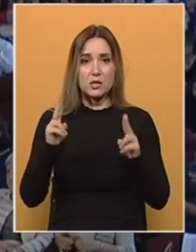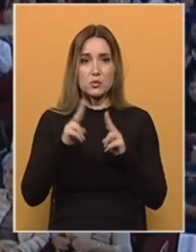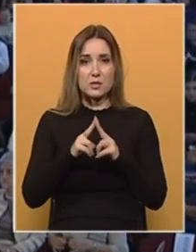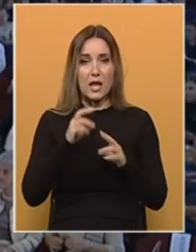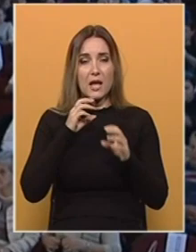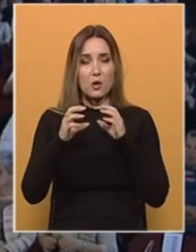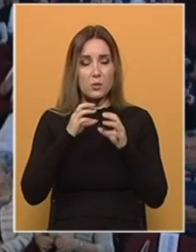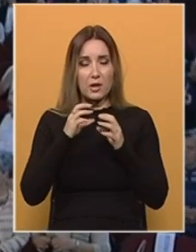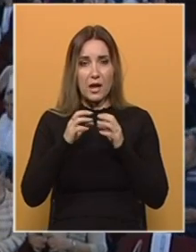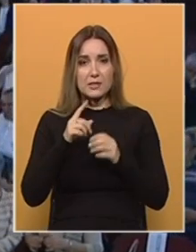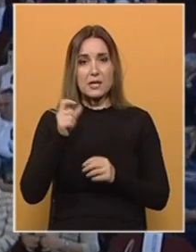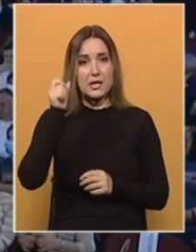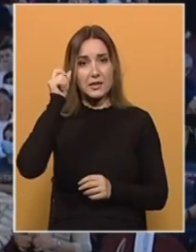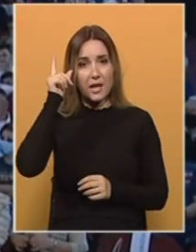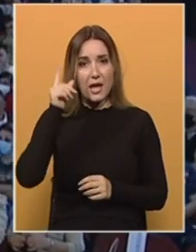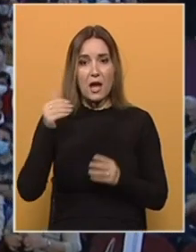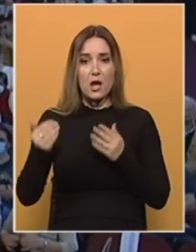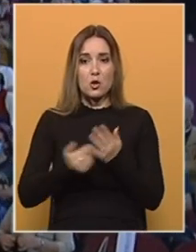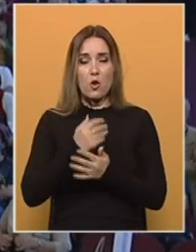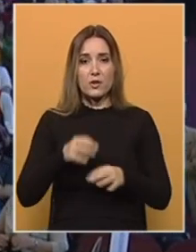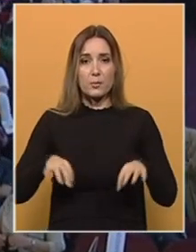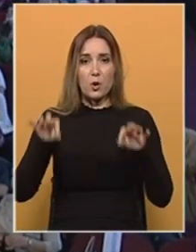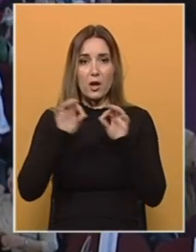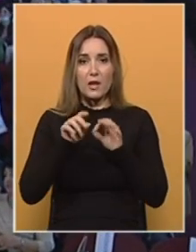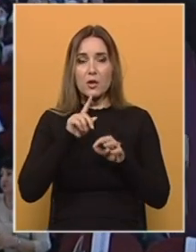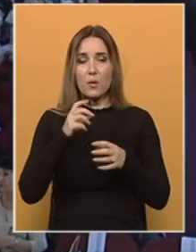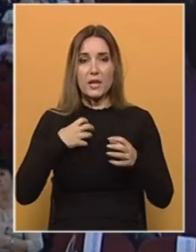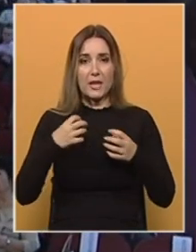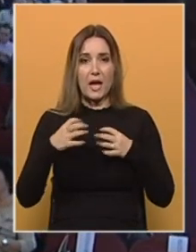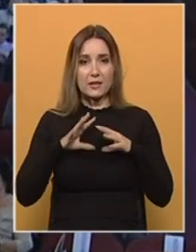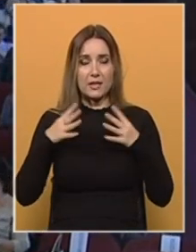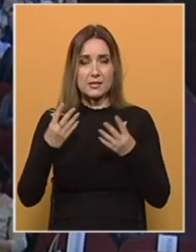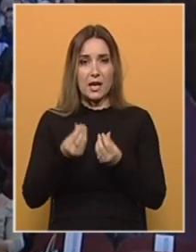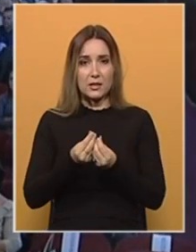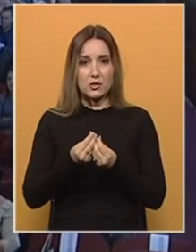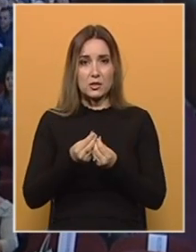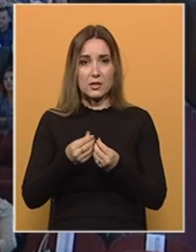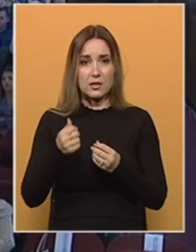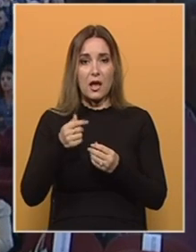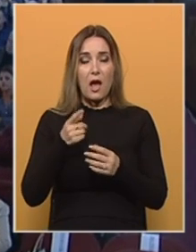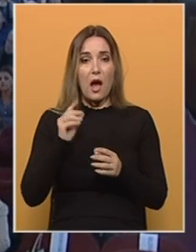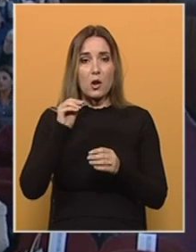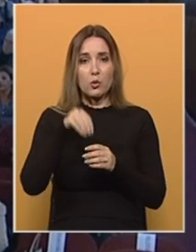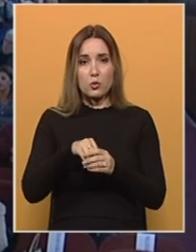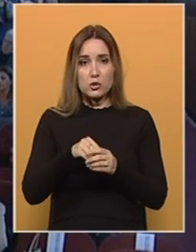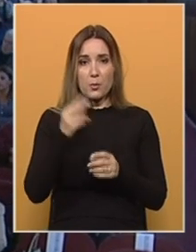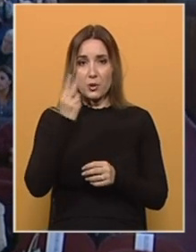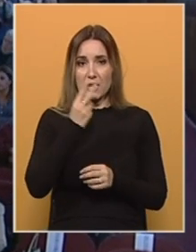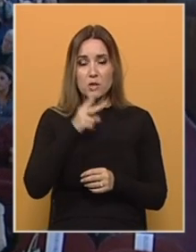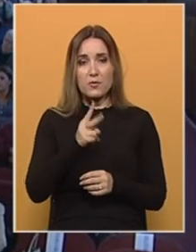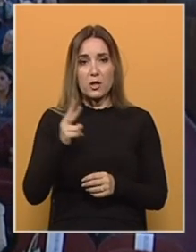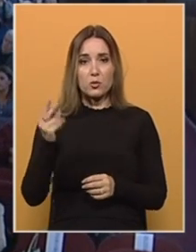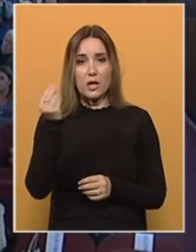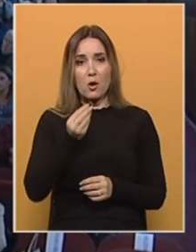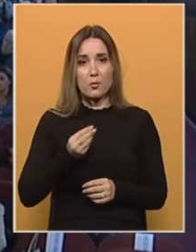dialoga, komunikacije, ideja, novih projekata kojima je teatr zajednički nazivnik, ali uključuje i podrazumijeva i druge